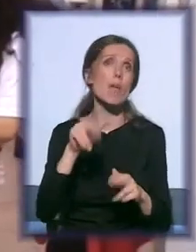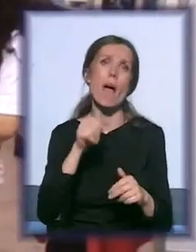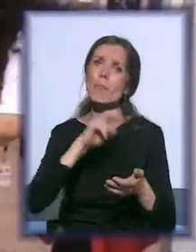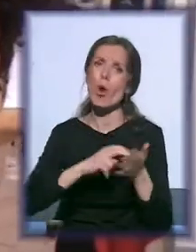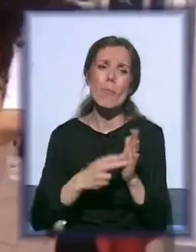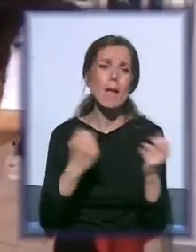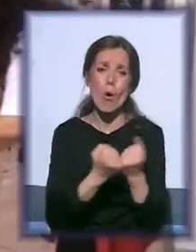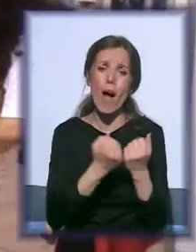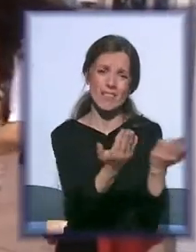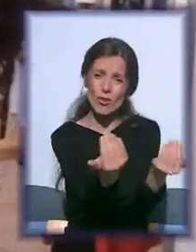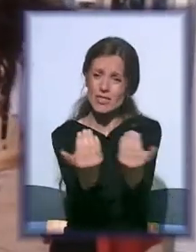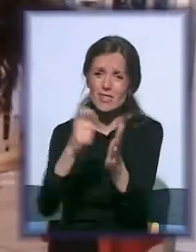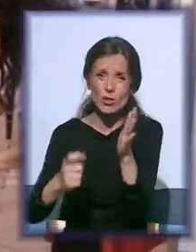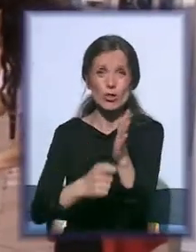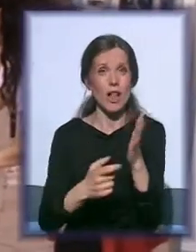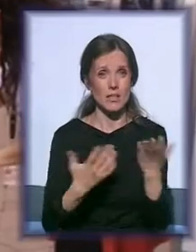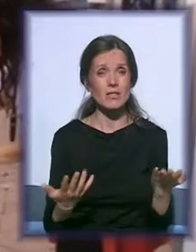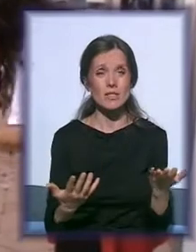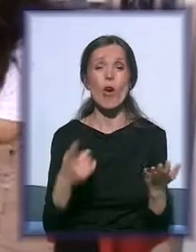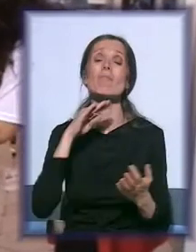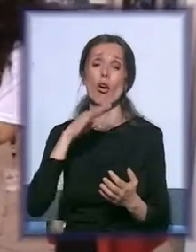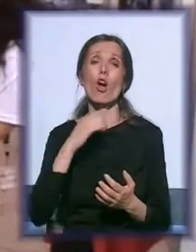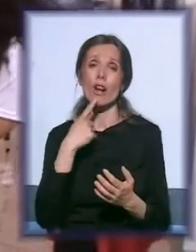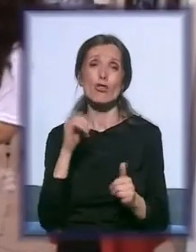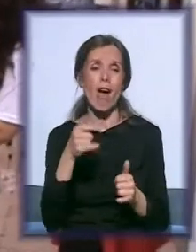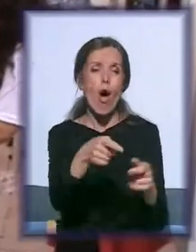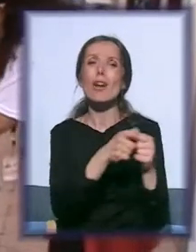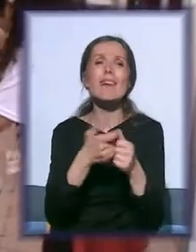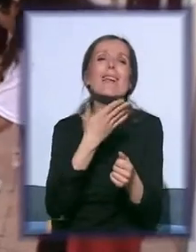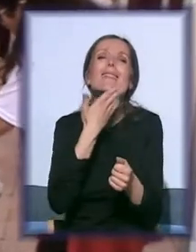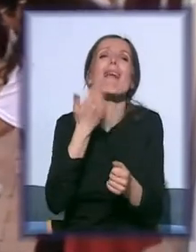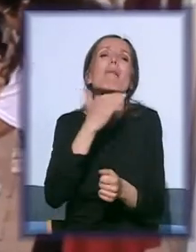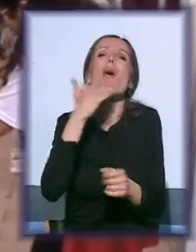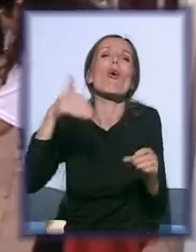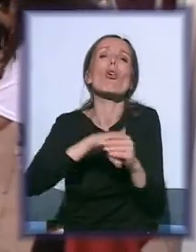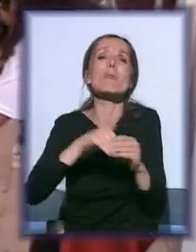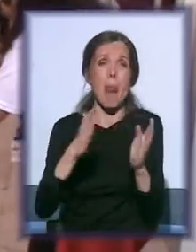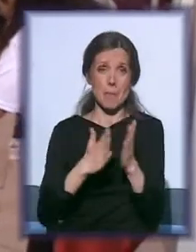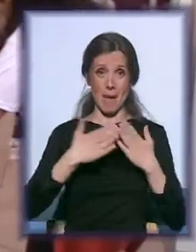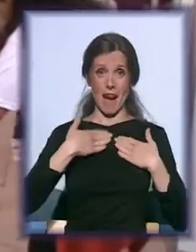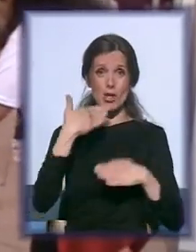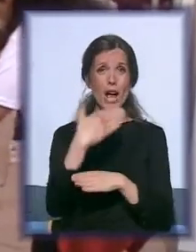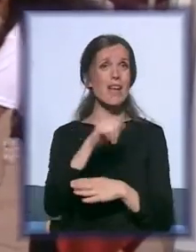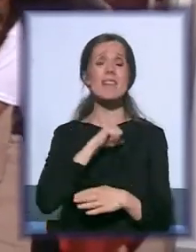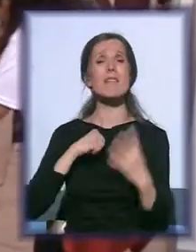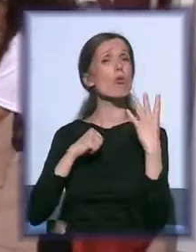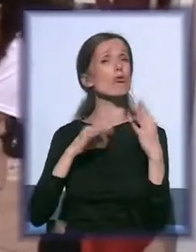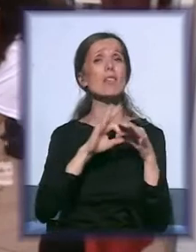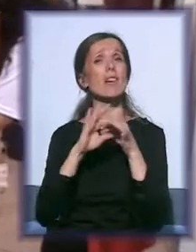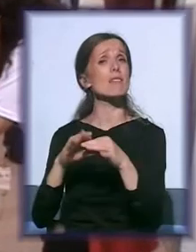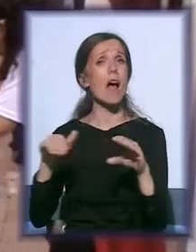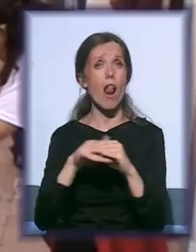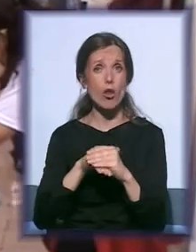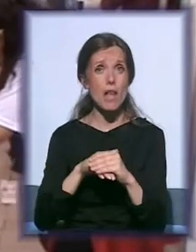uključu u aktivnosti i onda sad nemaju organizacije puno zaposlenih. Ja gledam, naša agencija ima samo četiri stalno zaposlena, a koji obim